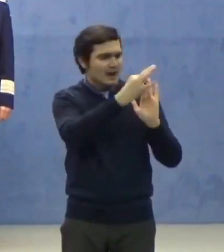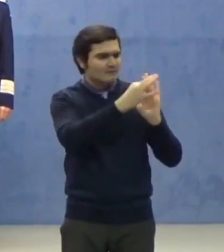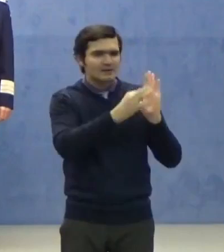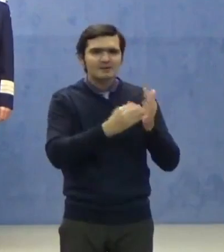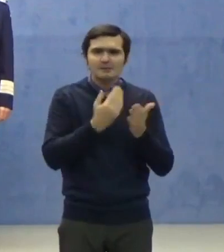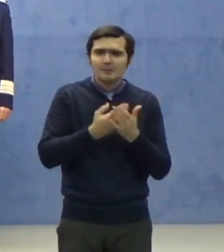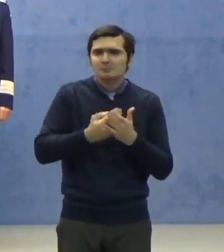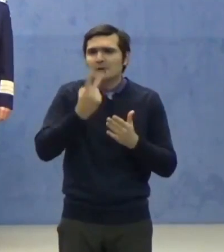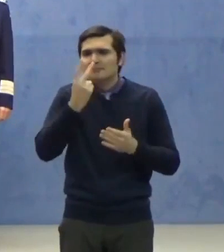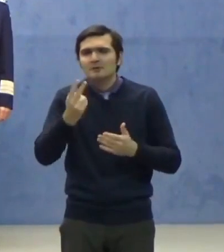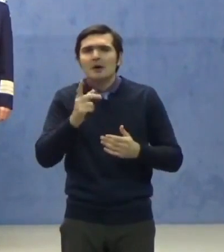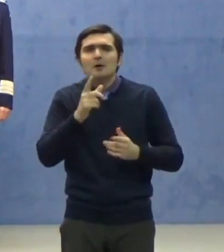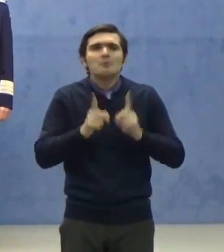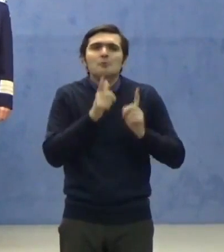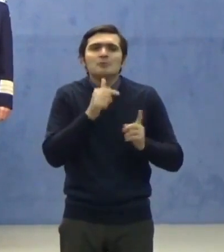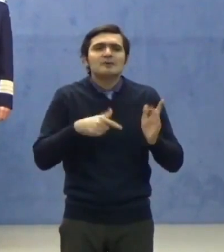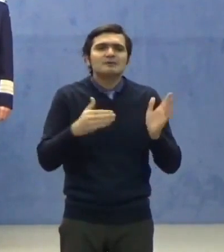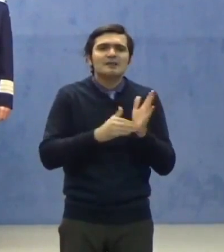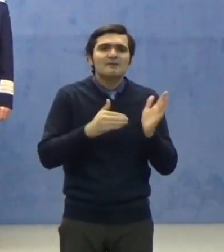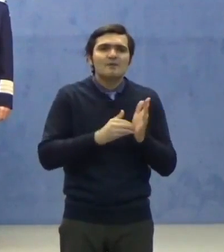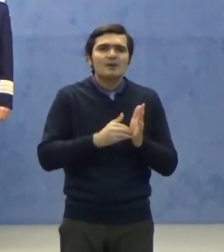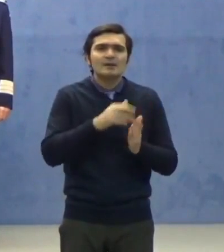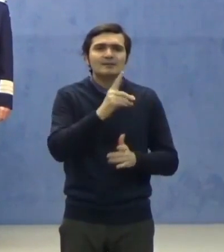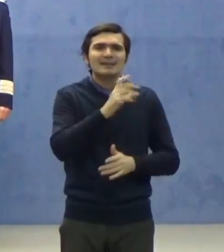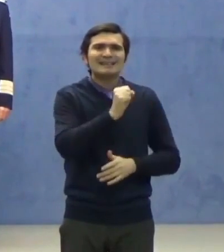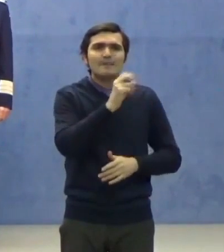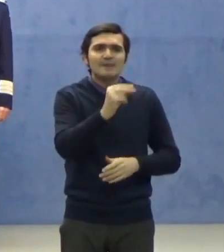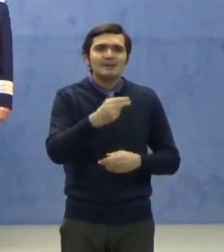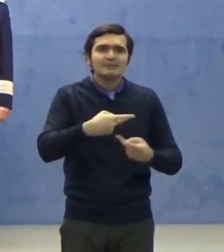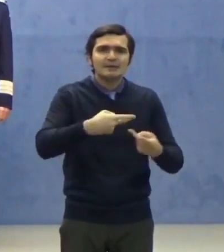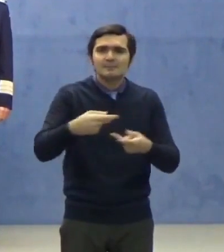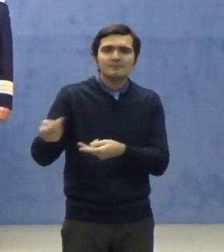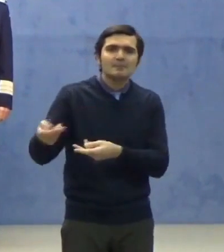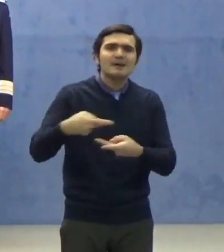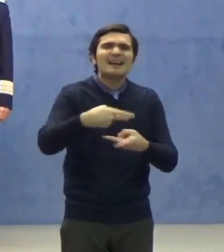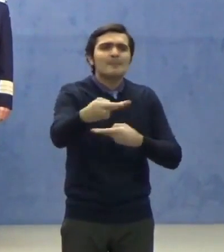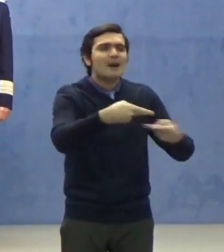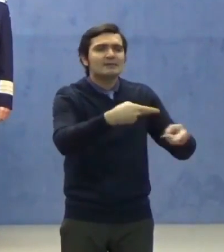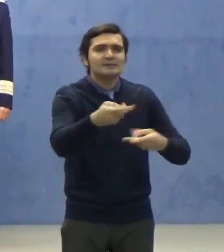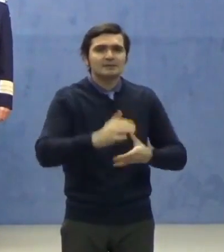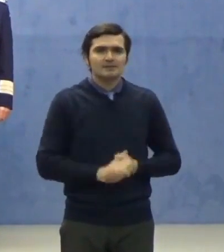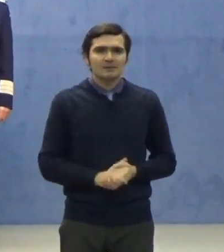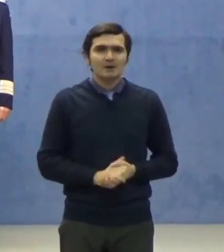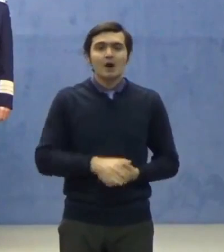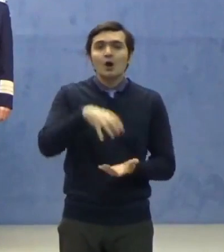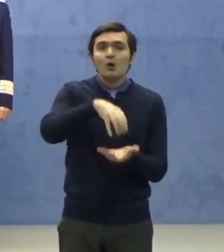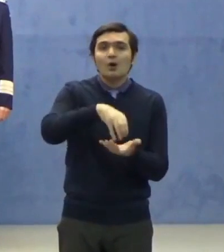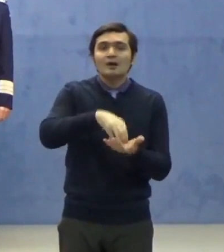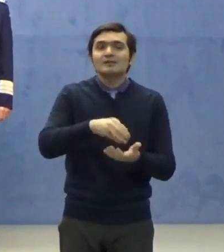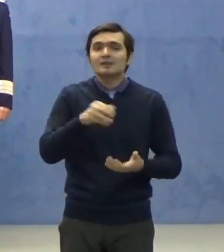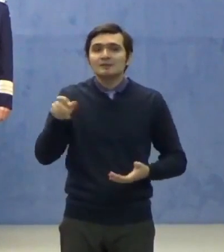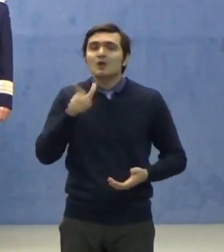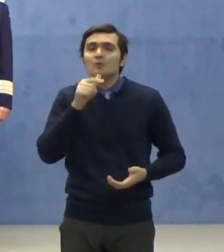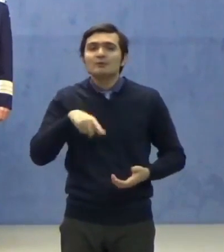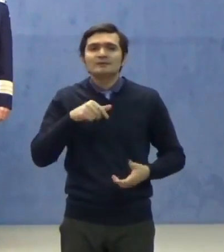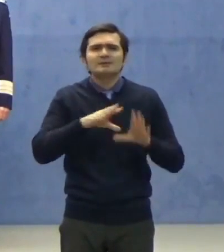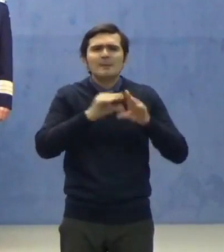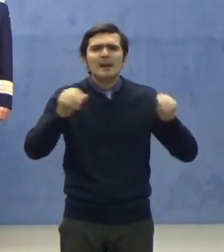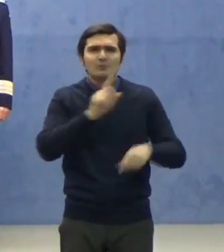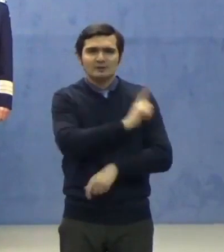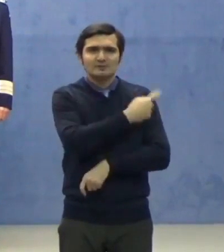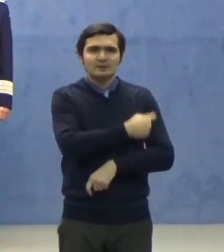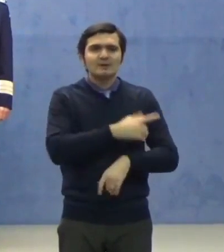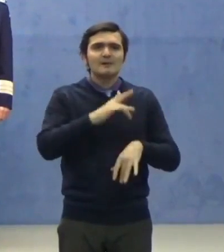funcție de necesități de către direcțiile de sănătate publică. În localitățile unde sunt mai multe spitale, rezidenții vor fi